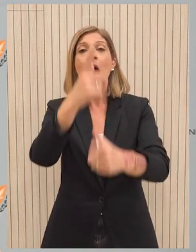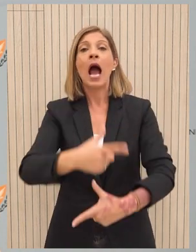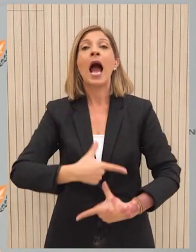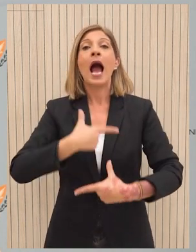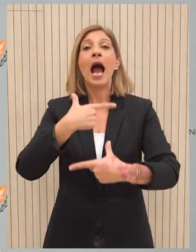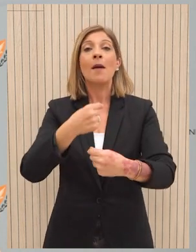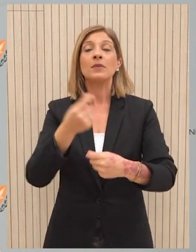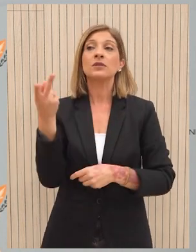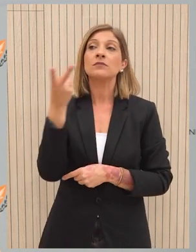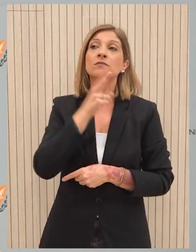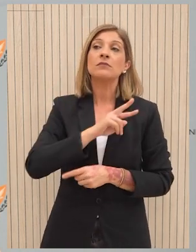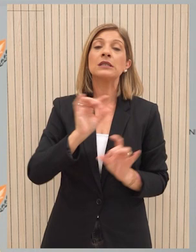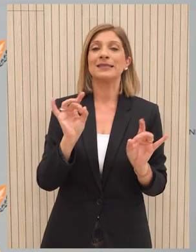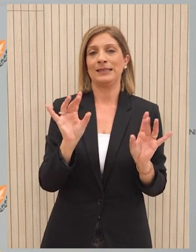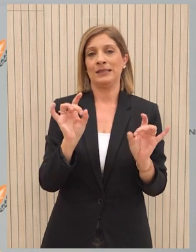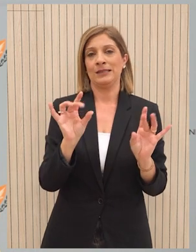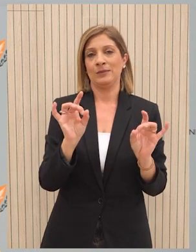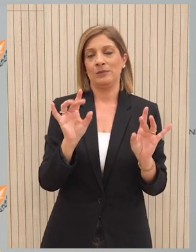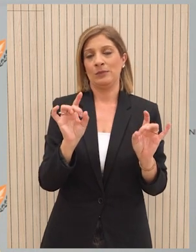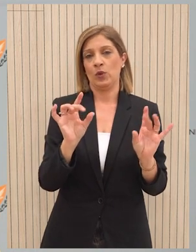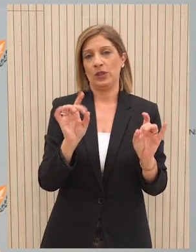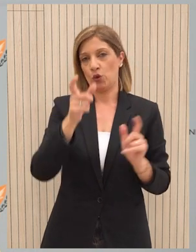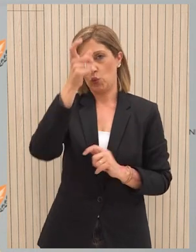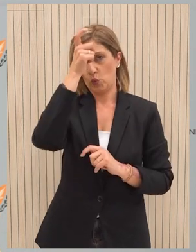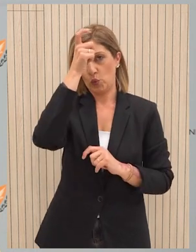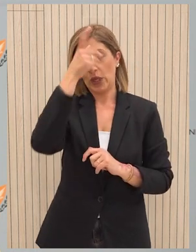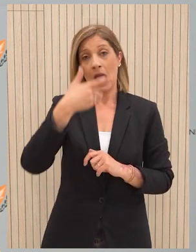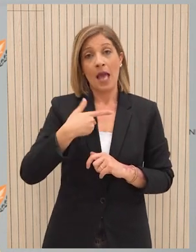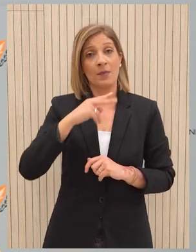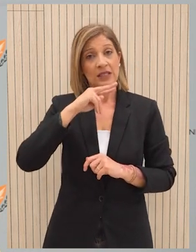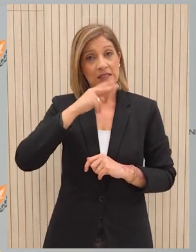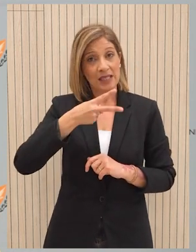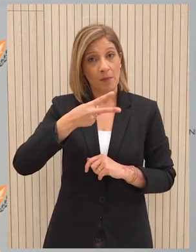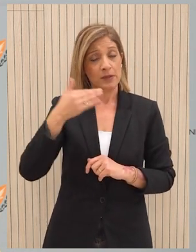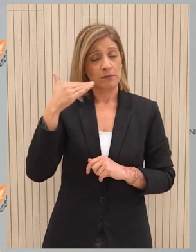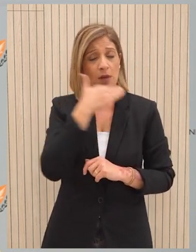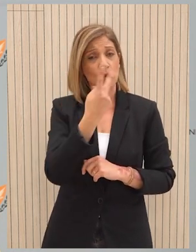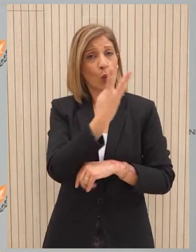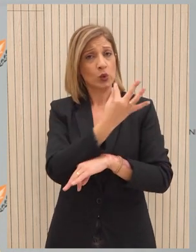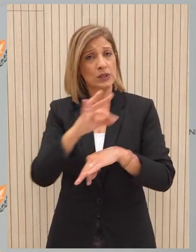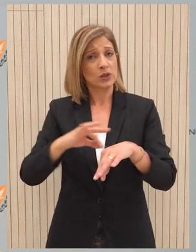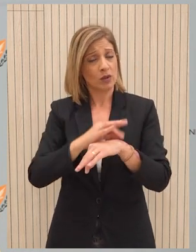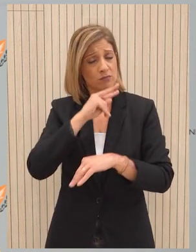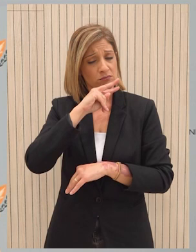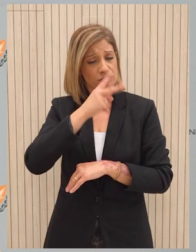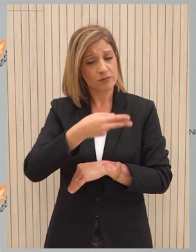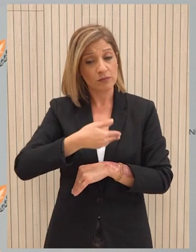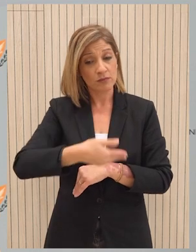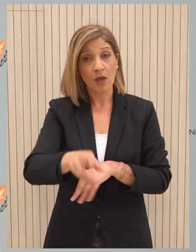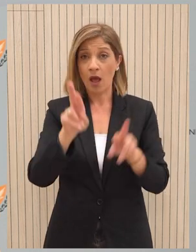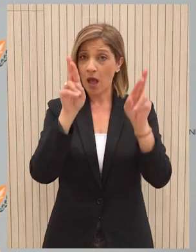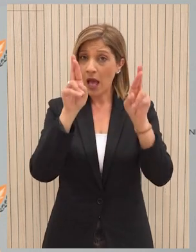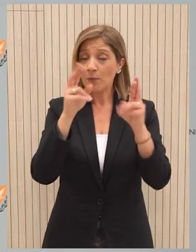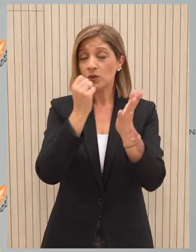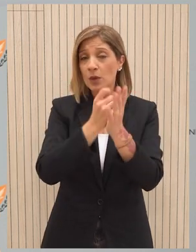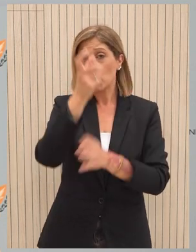Δεν έχουμε τέτοια ενημέρωση. Εκείνο το οποίο εμείς μπορούμε να πούμε, να επαναλάβουμε ότι εμείς απαντήσαμε εντός 24 ώρων και ελπίζουμε και καλούμε για την